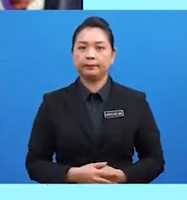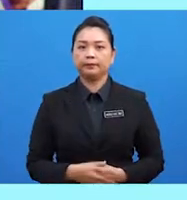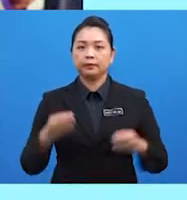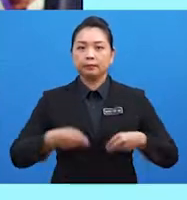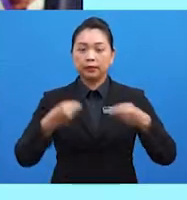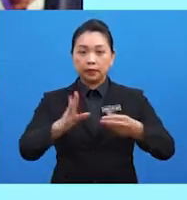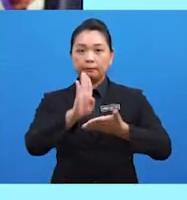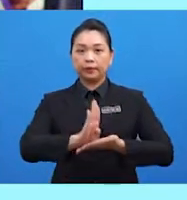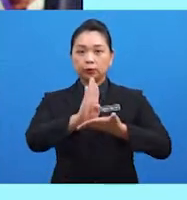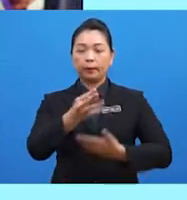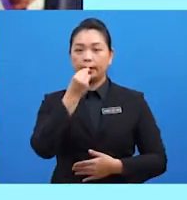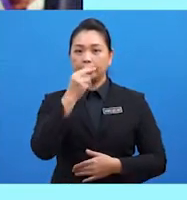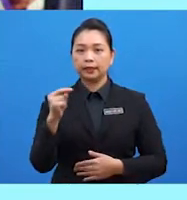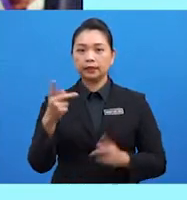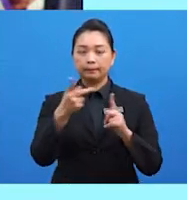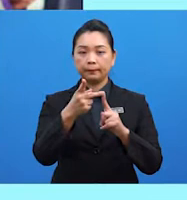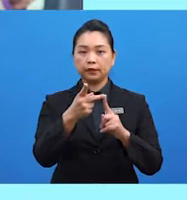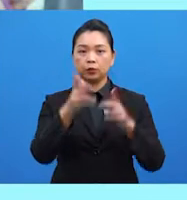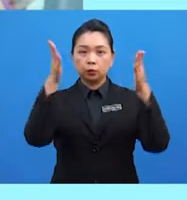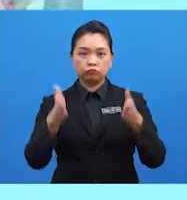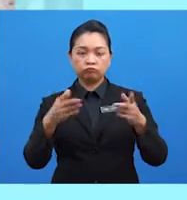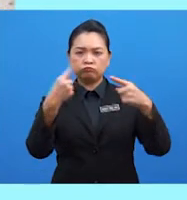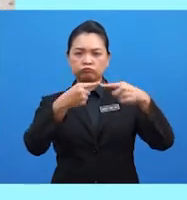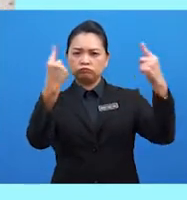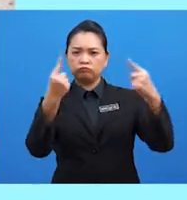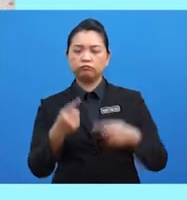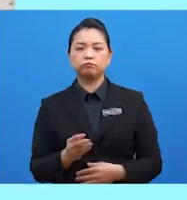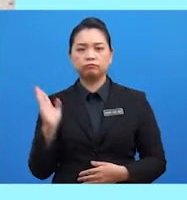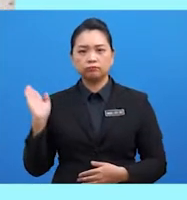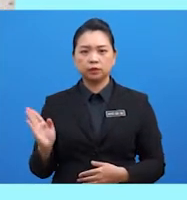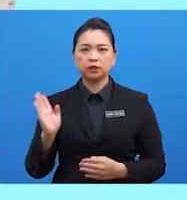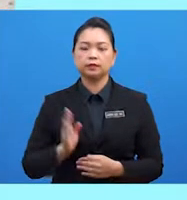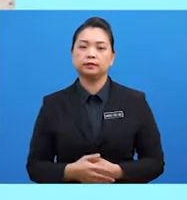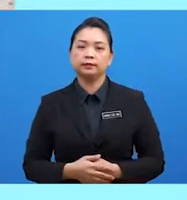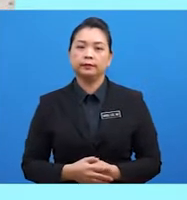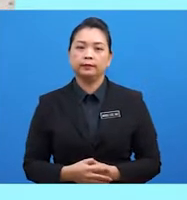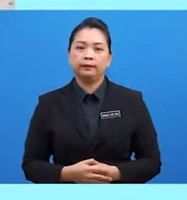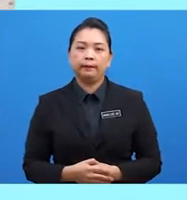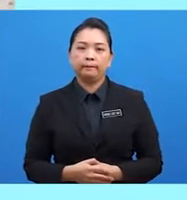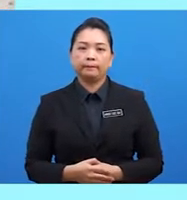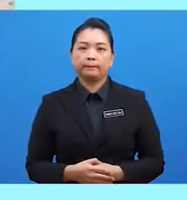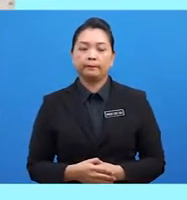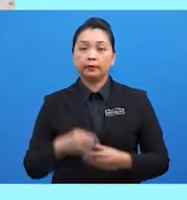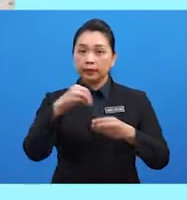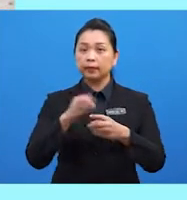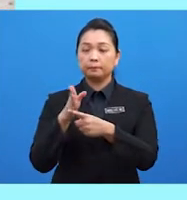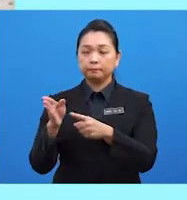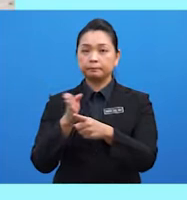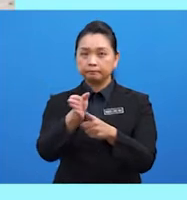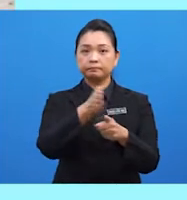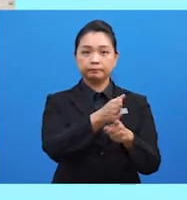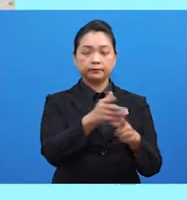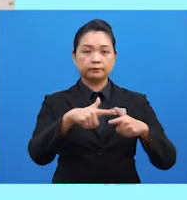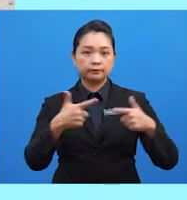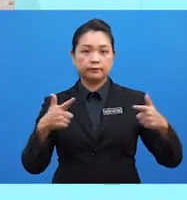Memberi bantuan makanan kepada mangsa perang Bosnia-Herzegovina. dalam bidang-bidang